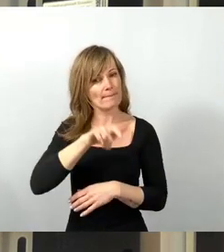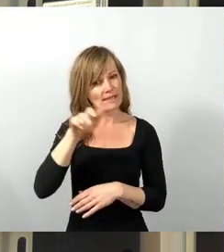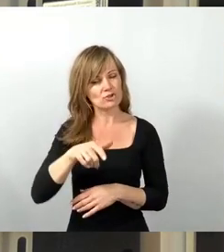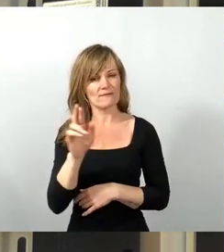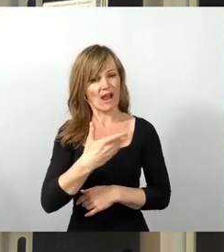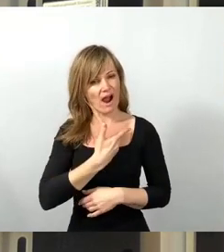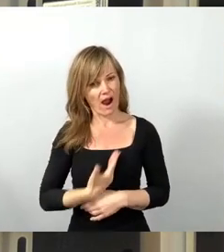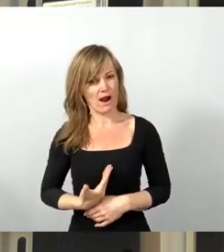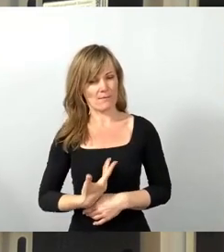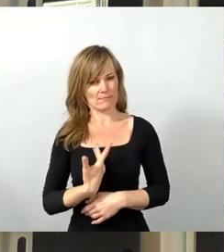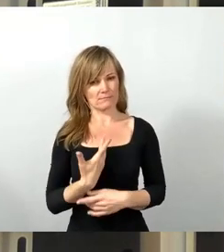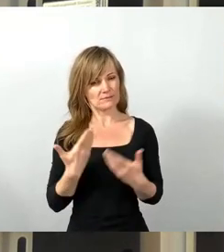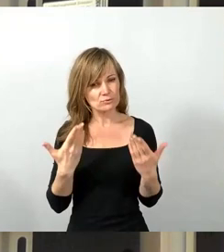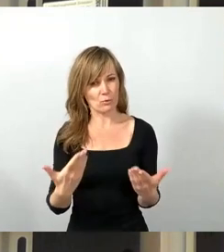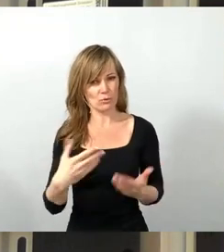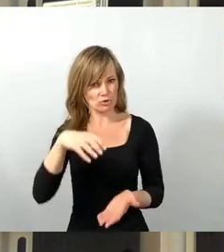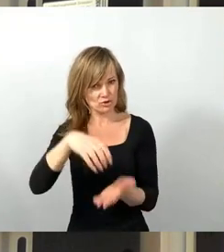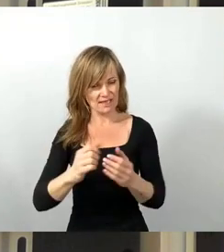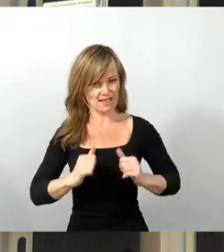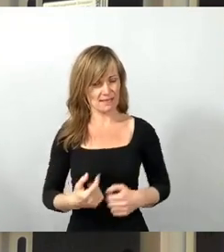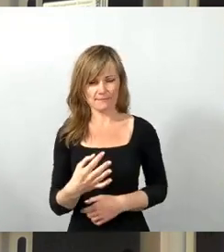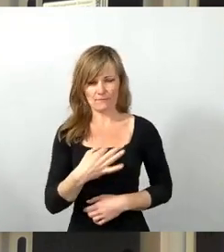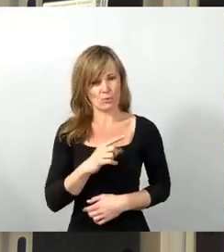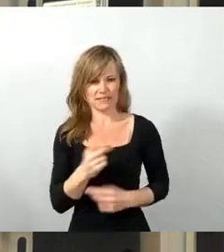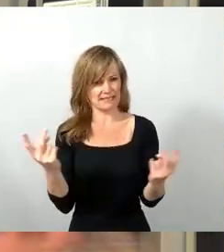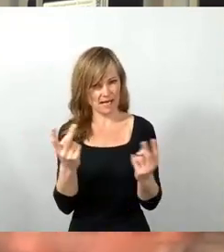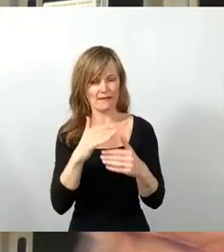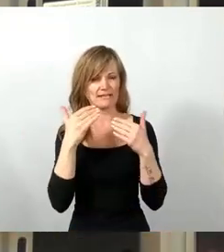müssen, in dieser Stadt nicht egal sind. Vielen Dank.